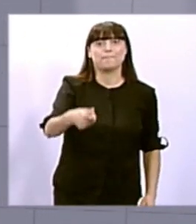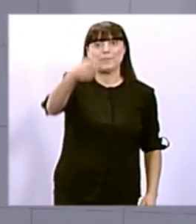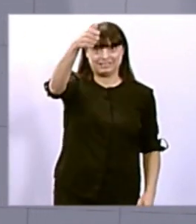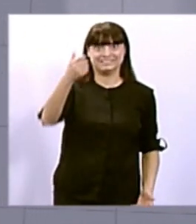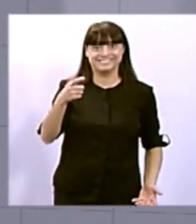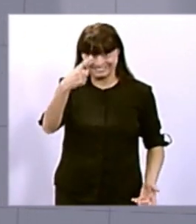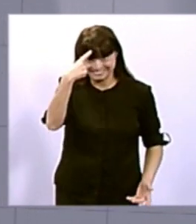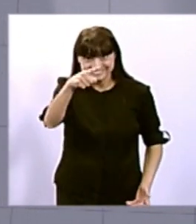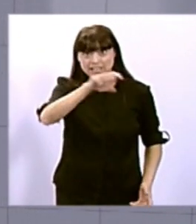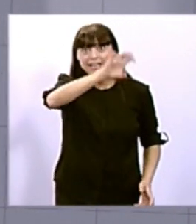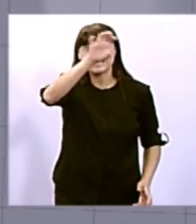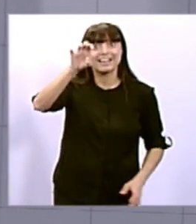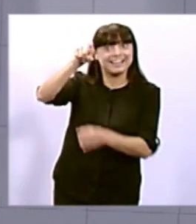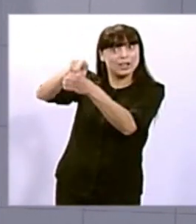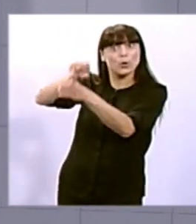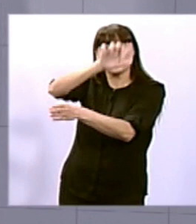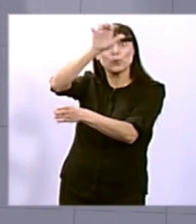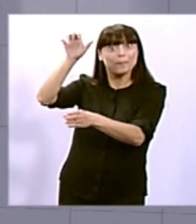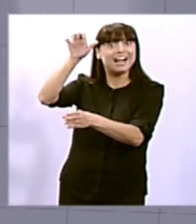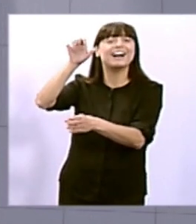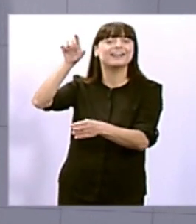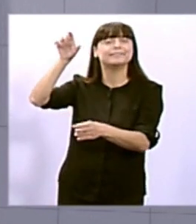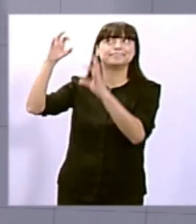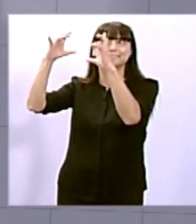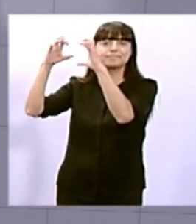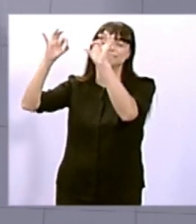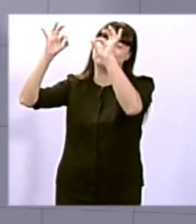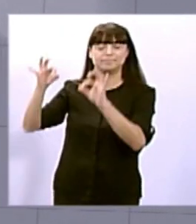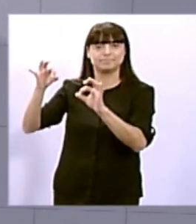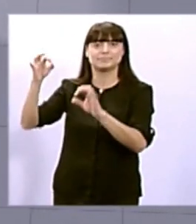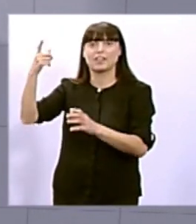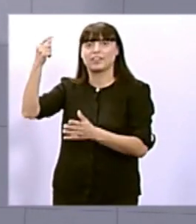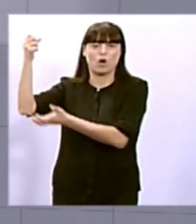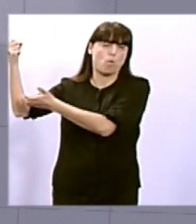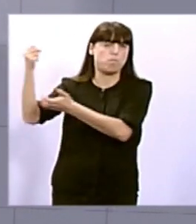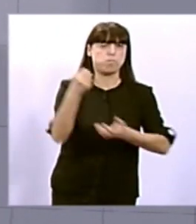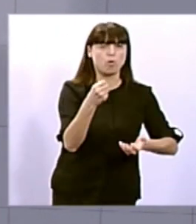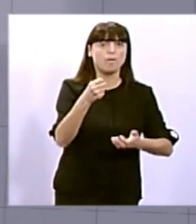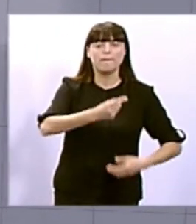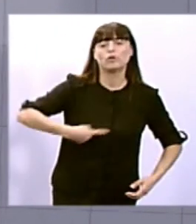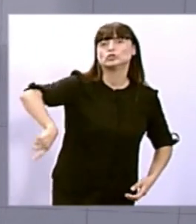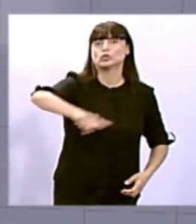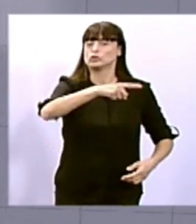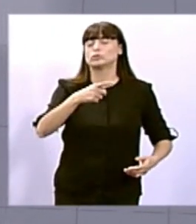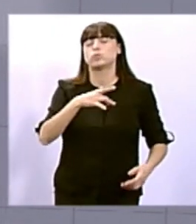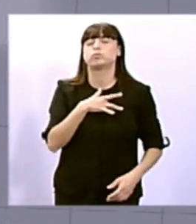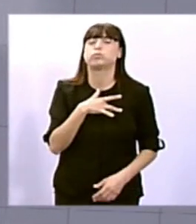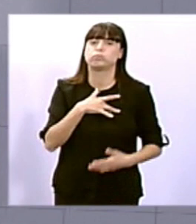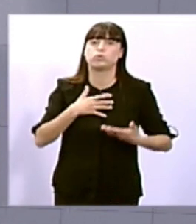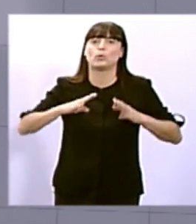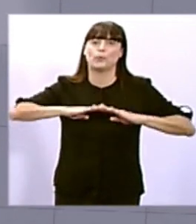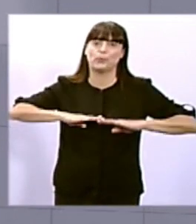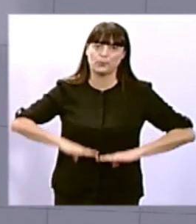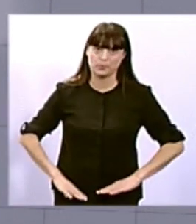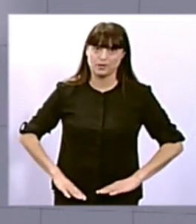estats membres relaxar les regles fiscals de cara a la reactivació. En aquest cas, Espanya